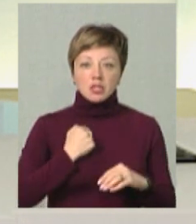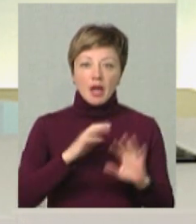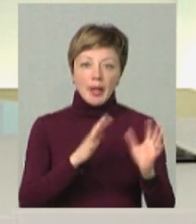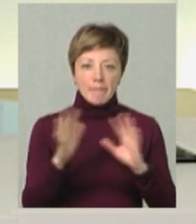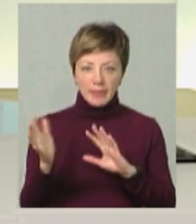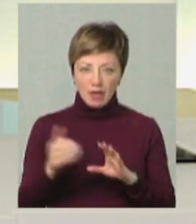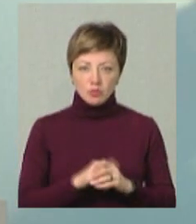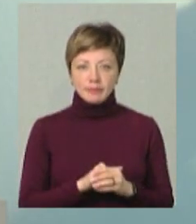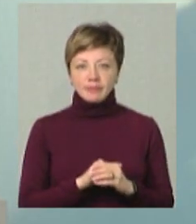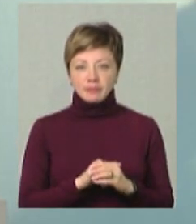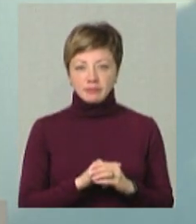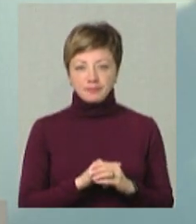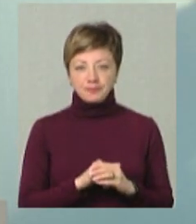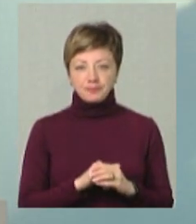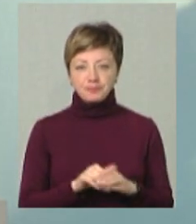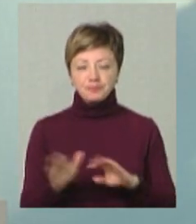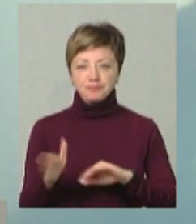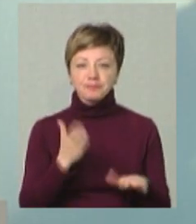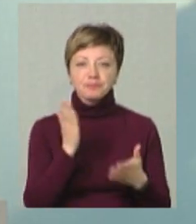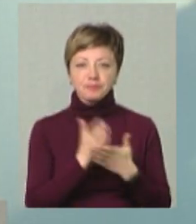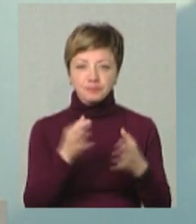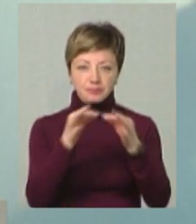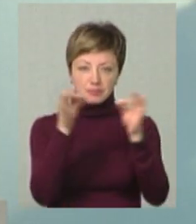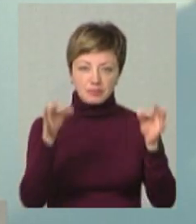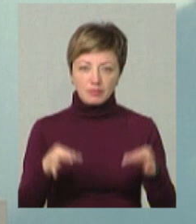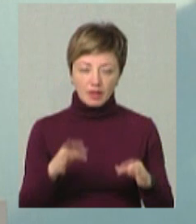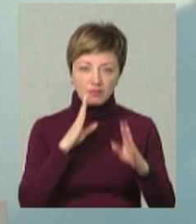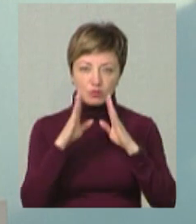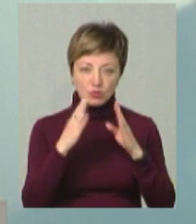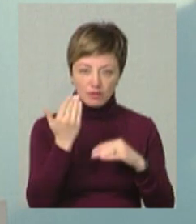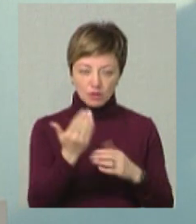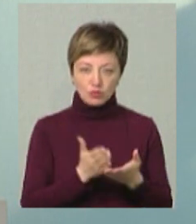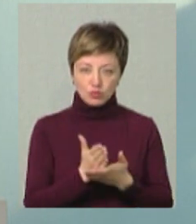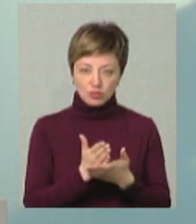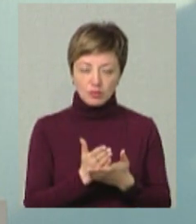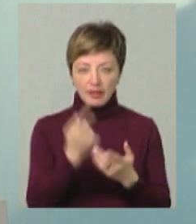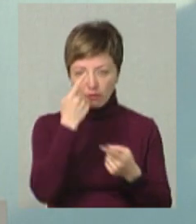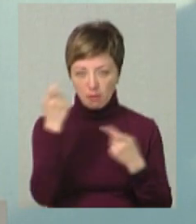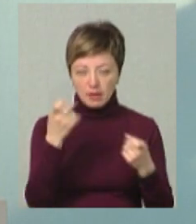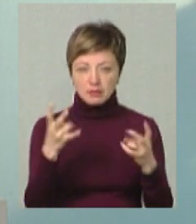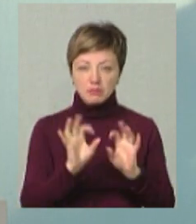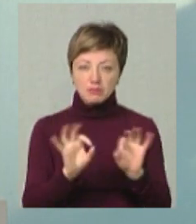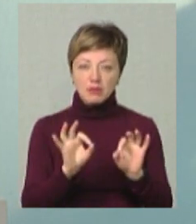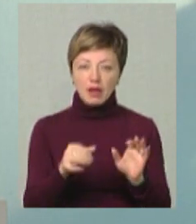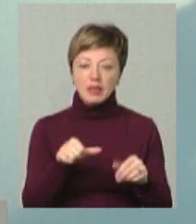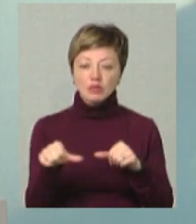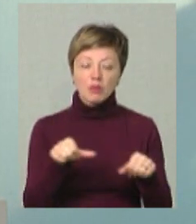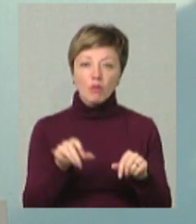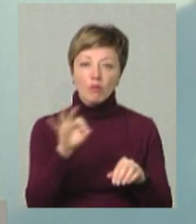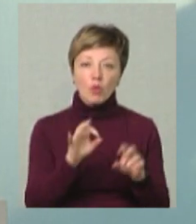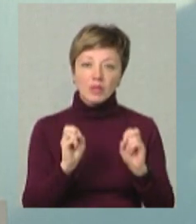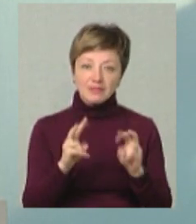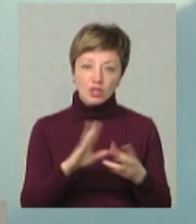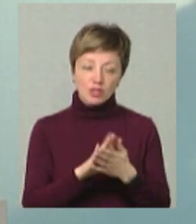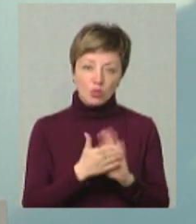які трапляються. Є на сторінці служби у Фейсбук інформація про те, що слід повідомляти диспетчерів про надзвичайні